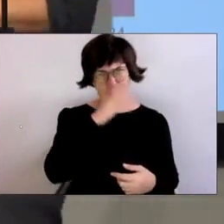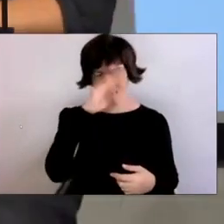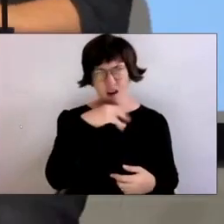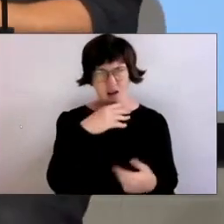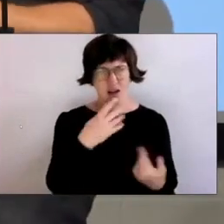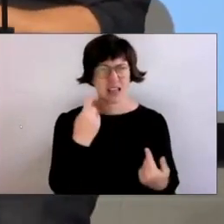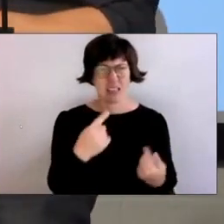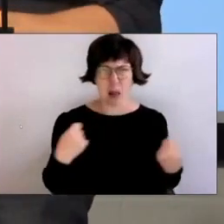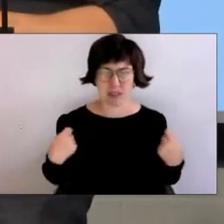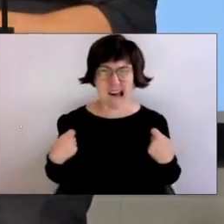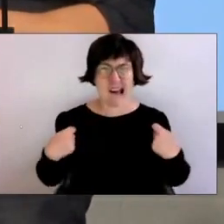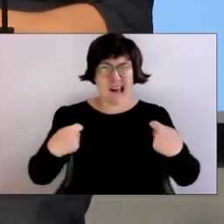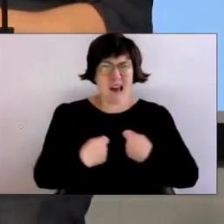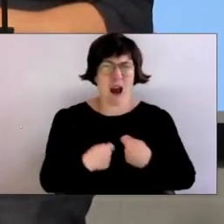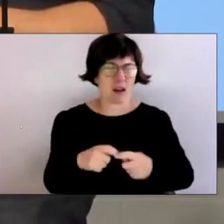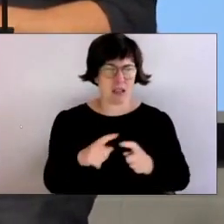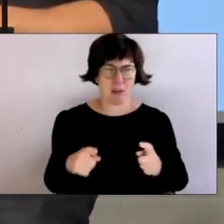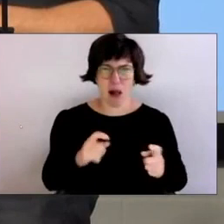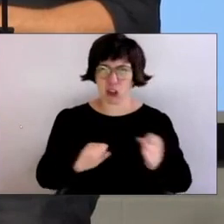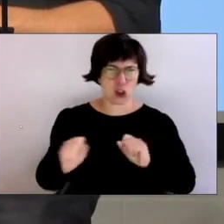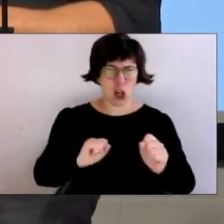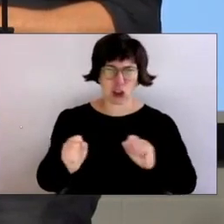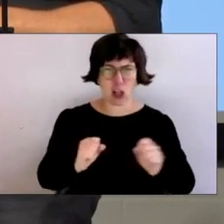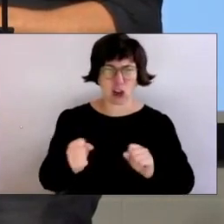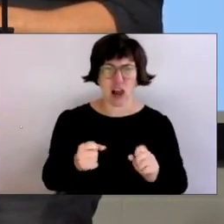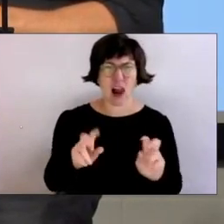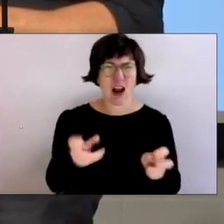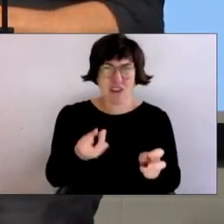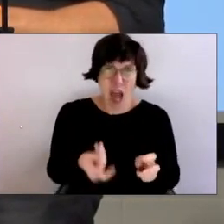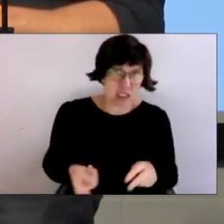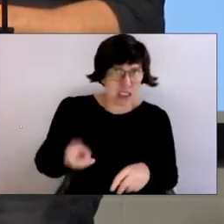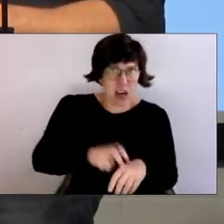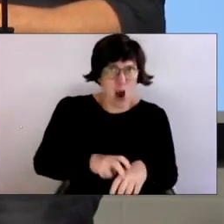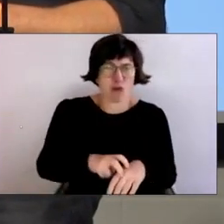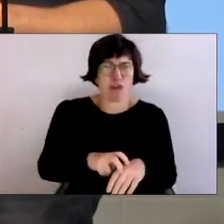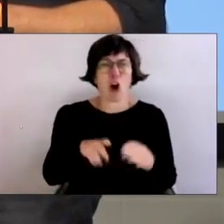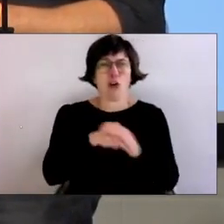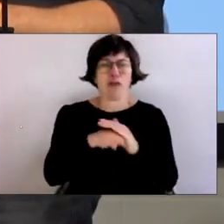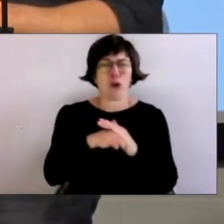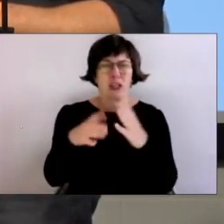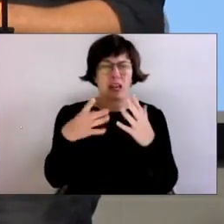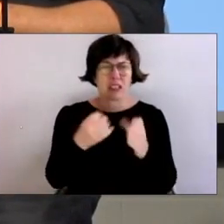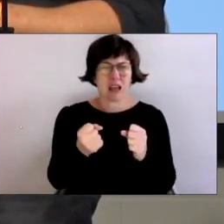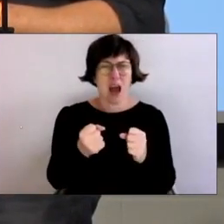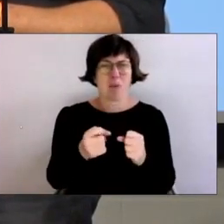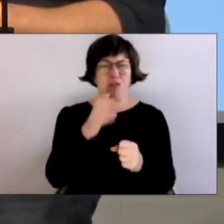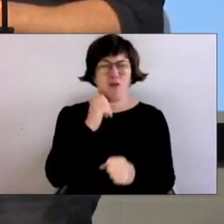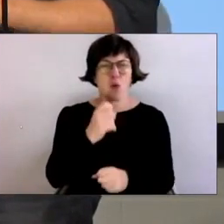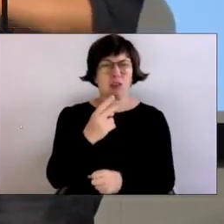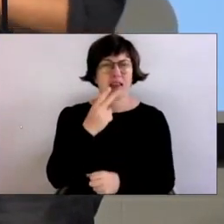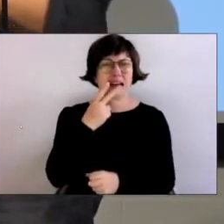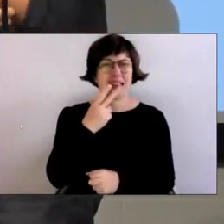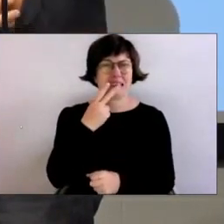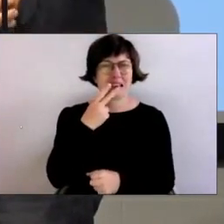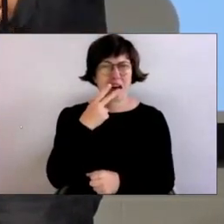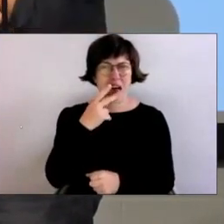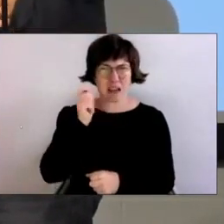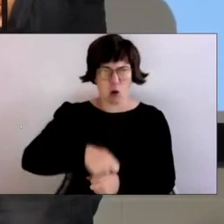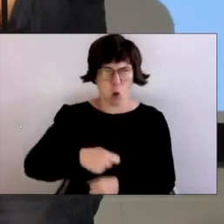nicht mal die Jacke übergezogen, als er hastig vom Fernseher aufstand und vors Flüchtlingsheim lief, um sich eine Zigarette anzuzünden.